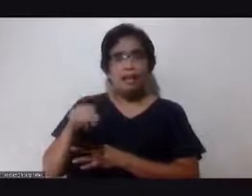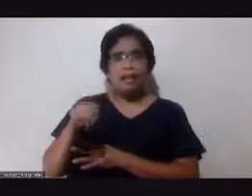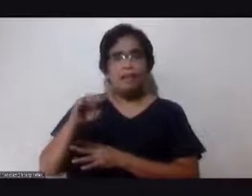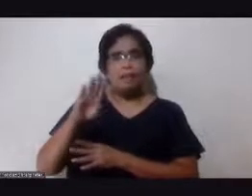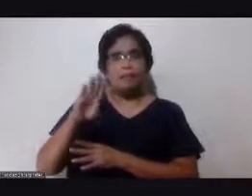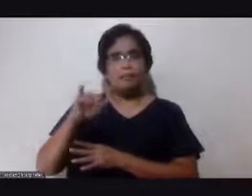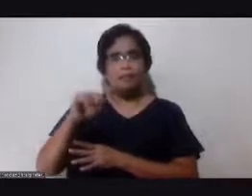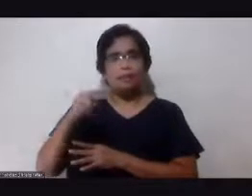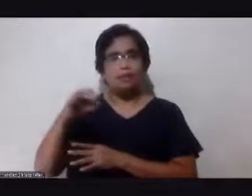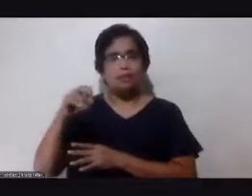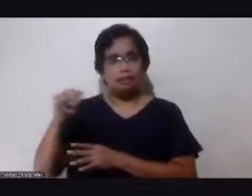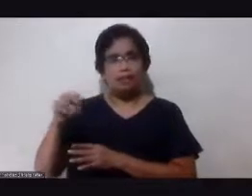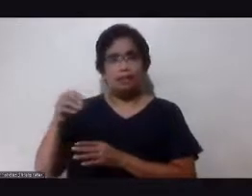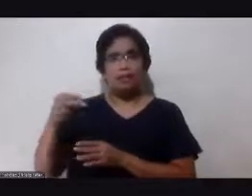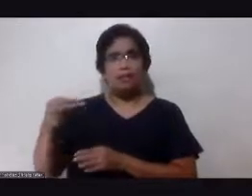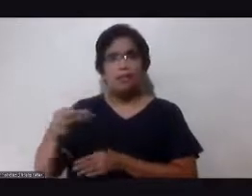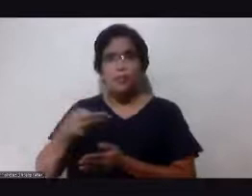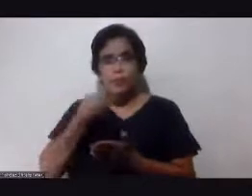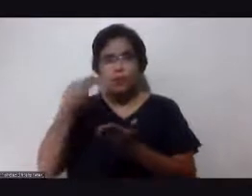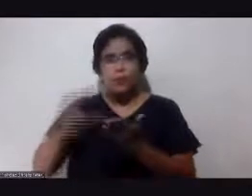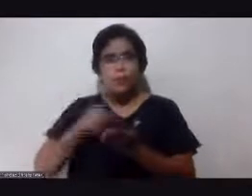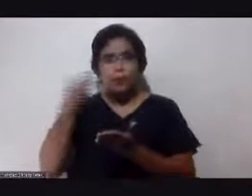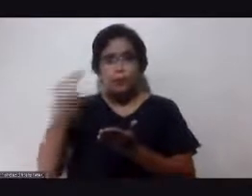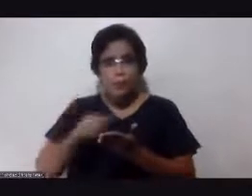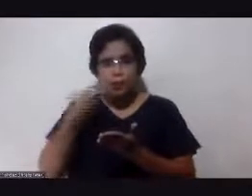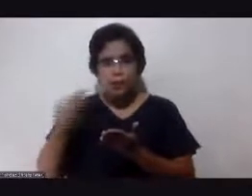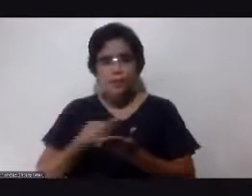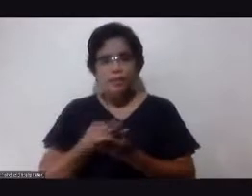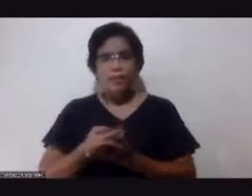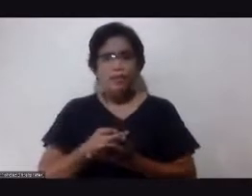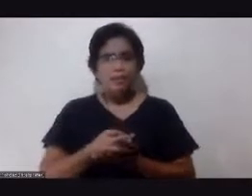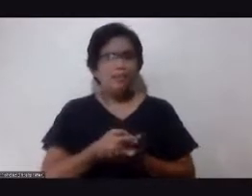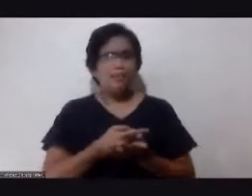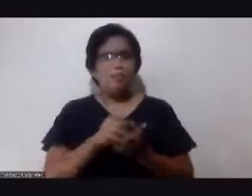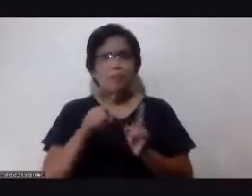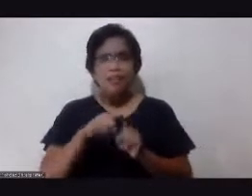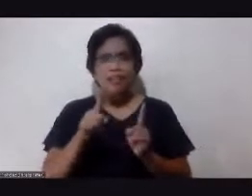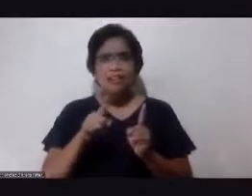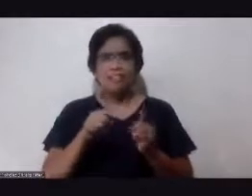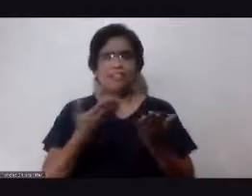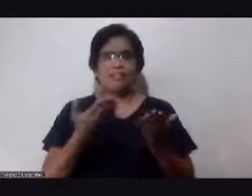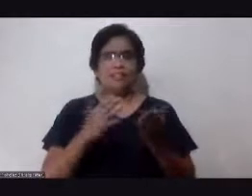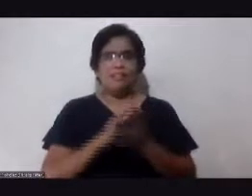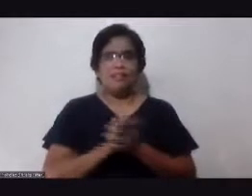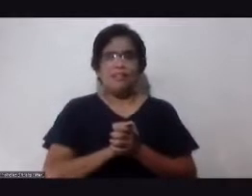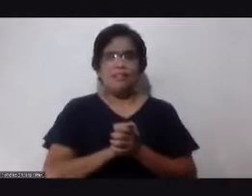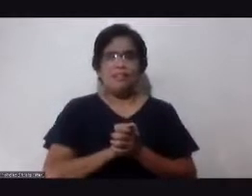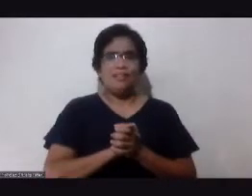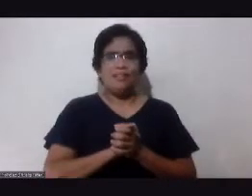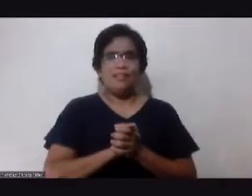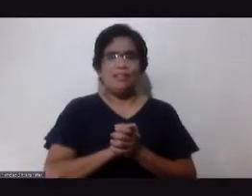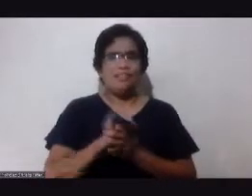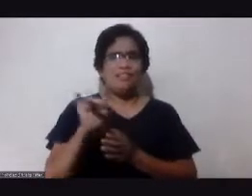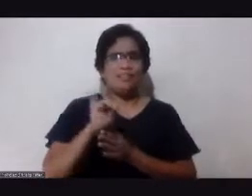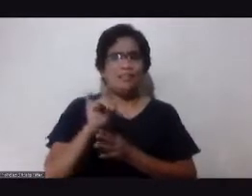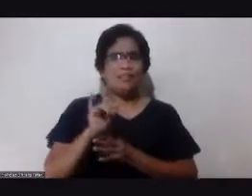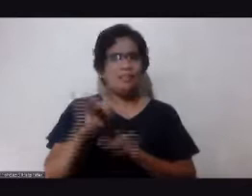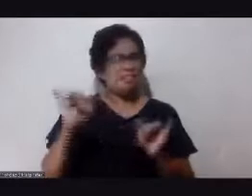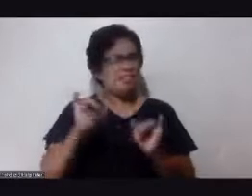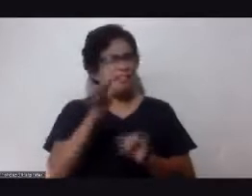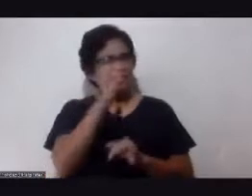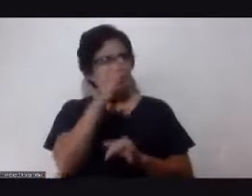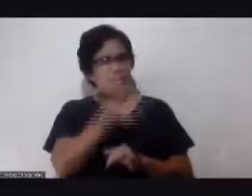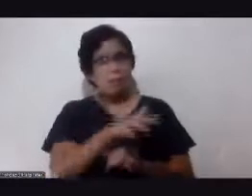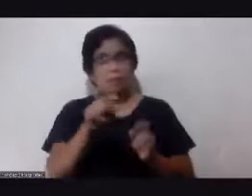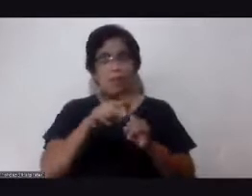pinirito, walang mantika, bihon lang, nasa sabaw, okay, parang, parang binaliwala ako, tapos yung